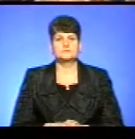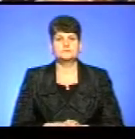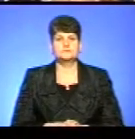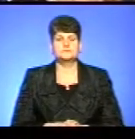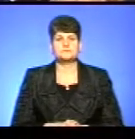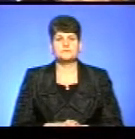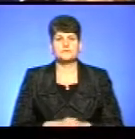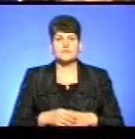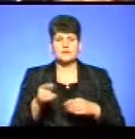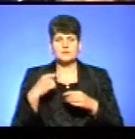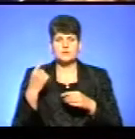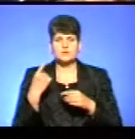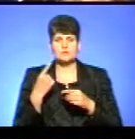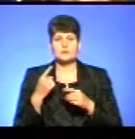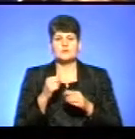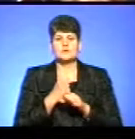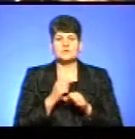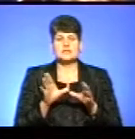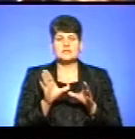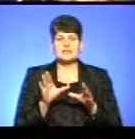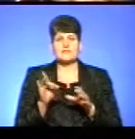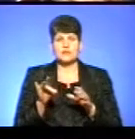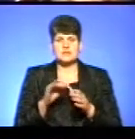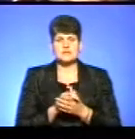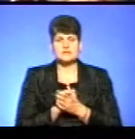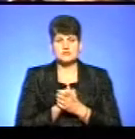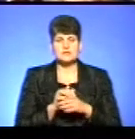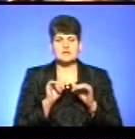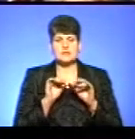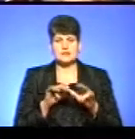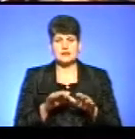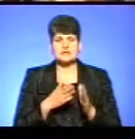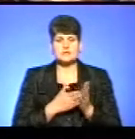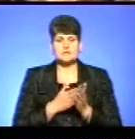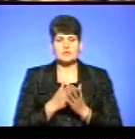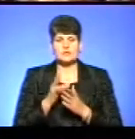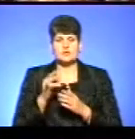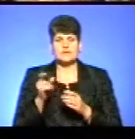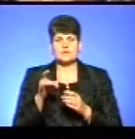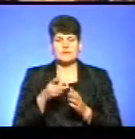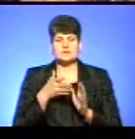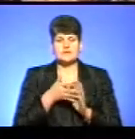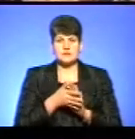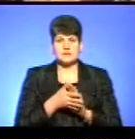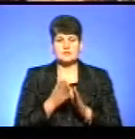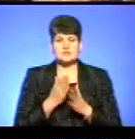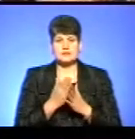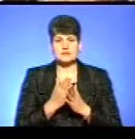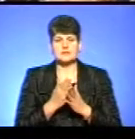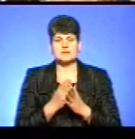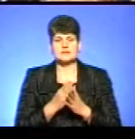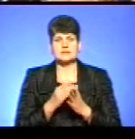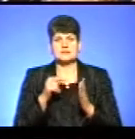Тернопільська область дуже якимось співпрацює з Європейським Союзом. Перш за все, діяльність області спрямована на європейську інтеграцію. даний момент існує стратегія